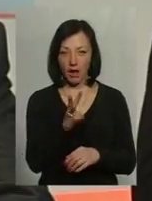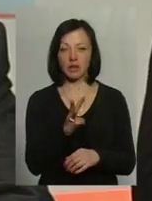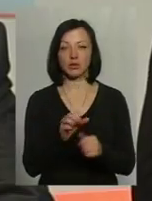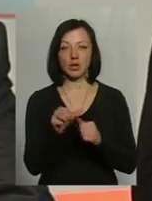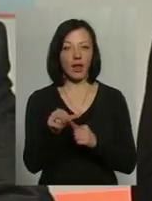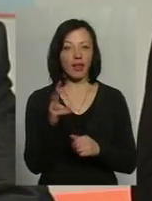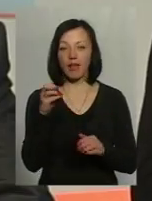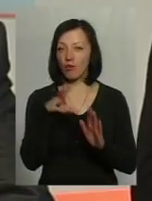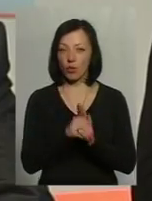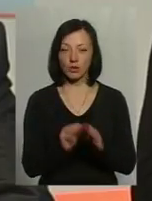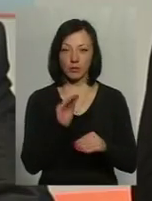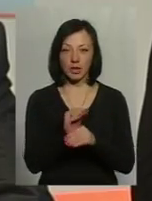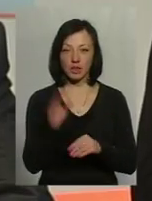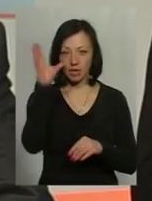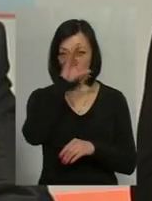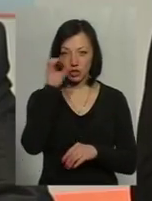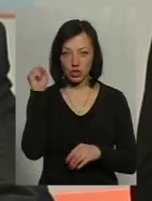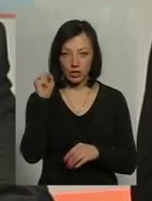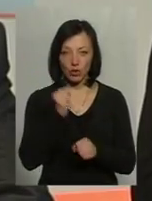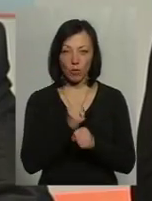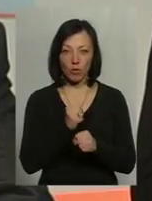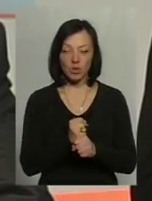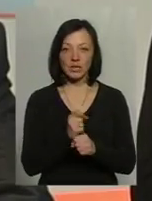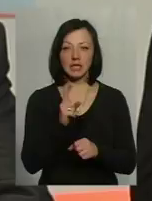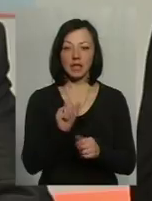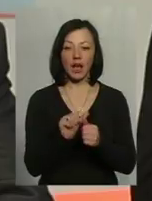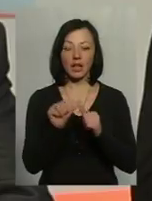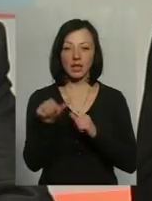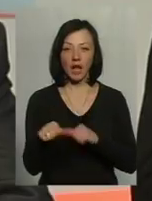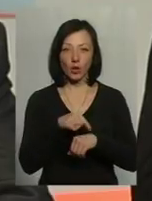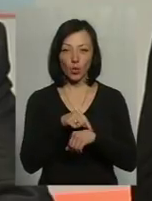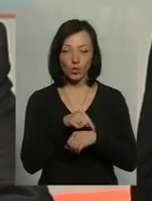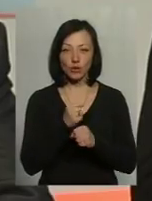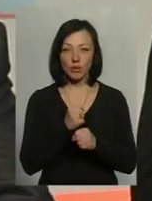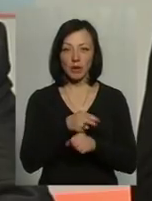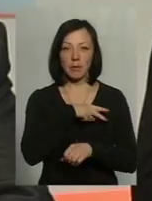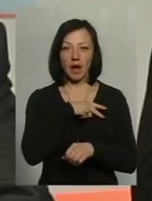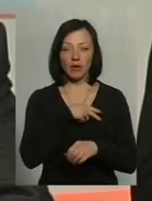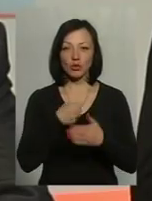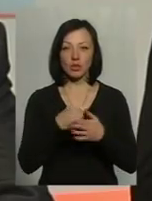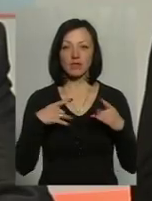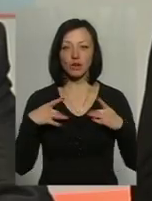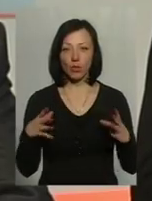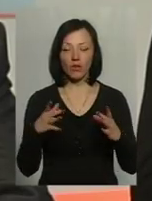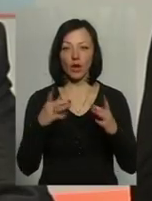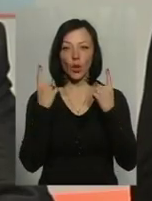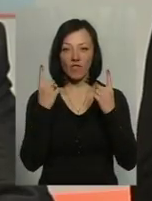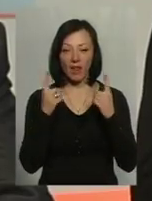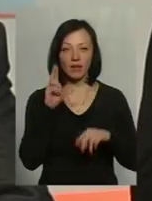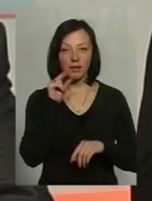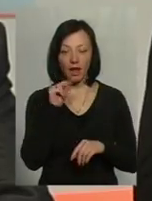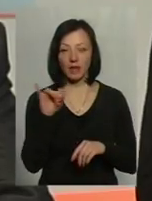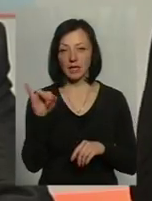зокрема, не входить доплата за нічні роботи, за надурочні роботи, це премії до святкових і ювілейних дат